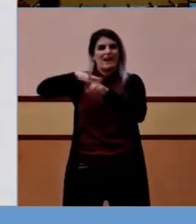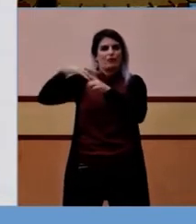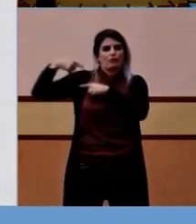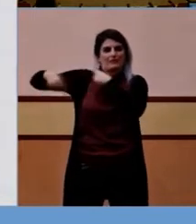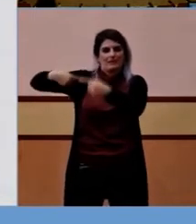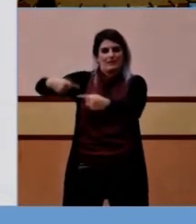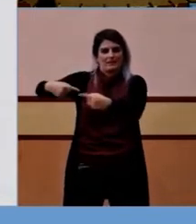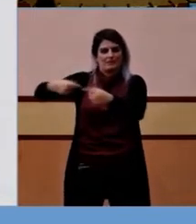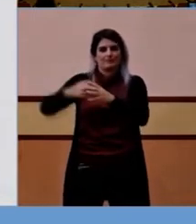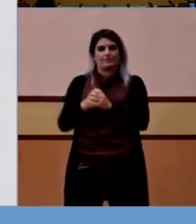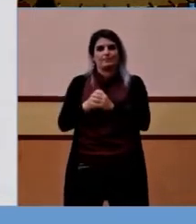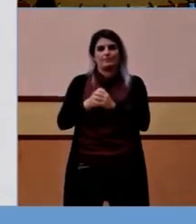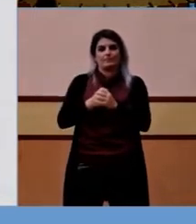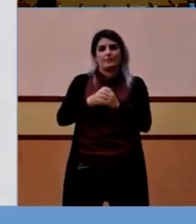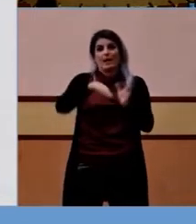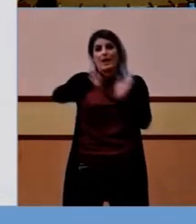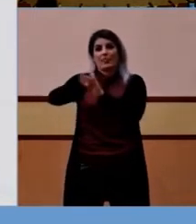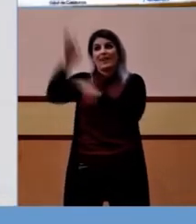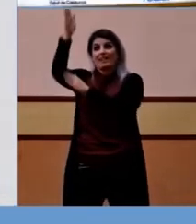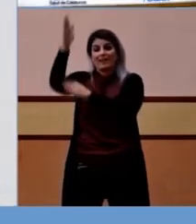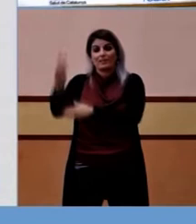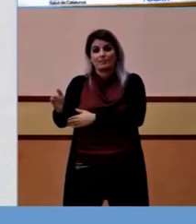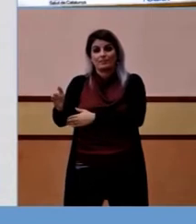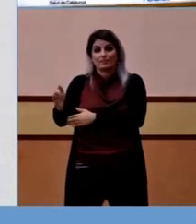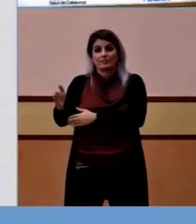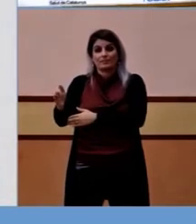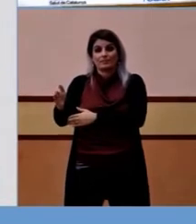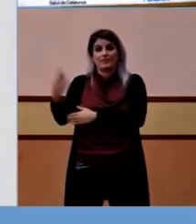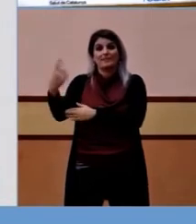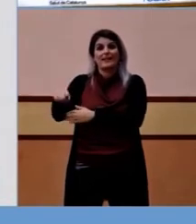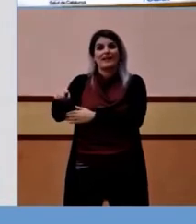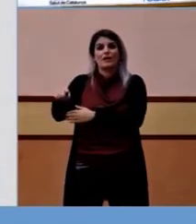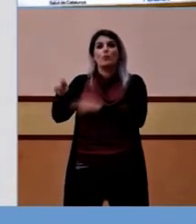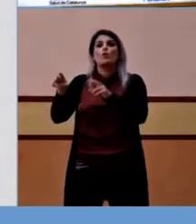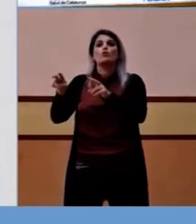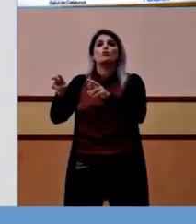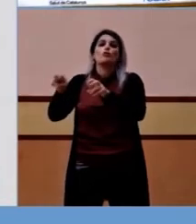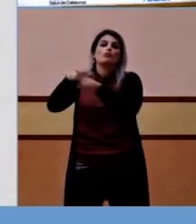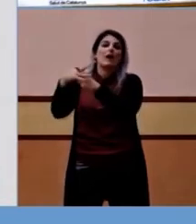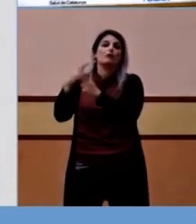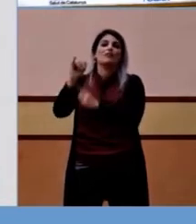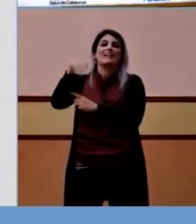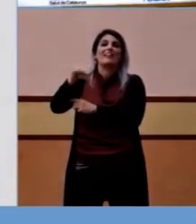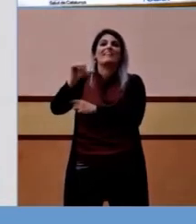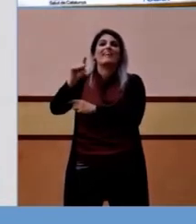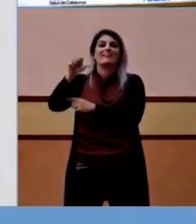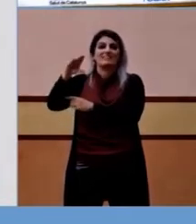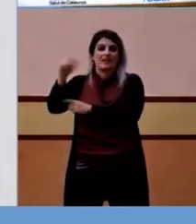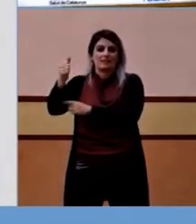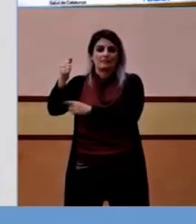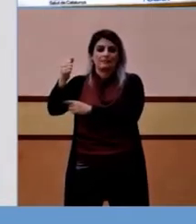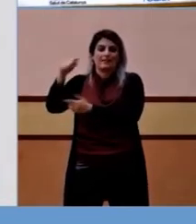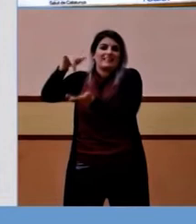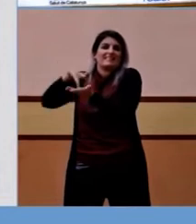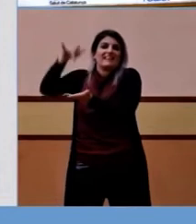asimptomàtics i ajudar a frenar la corba de contagi. Els investigadors han apuntat el fet que, en la majoria dels cribatges fets a Catalunya, el nombre de casos